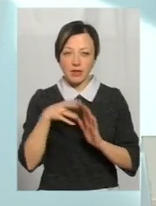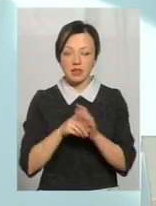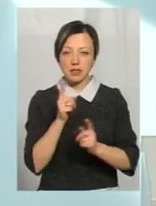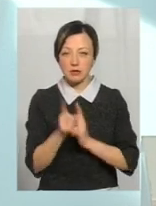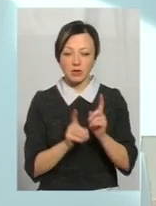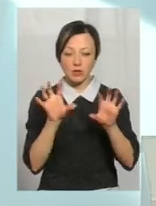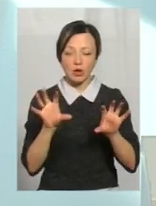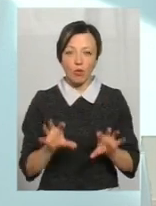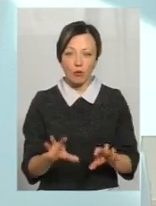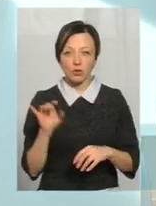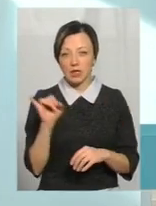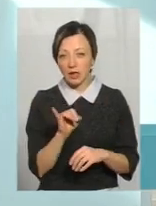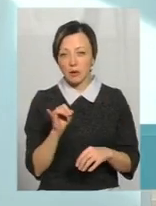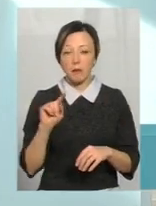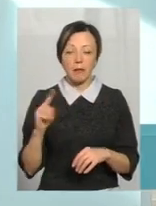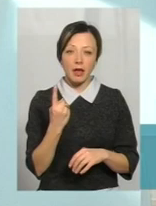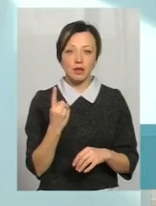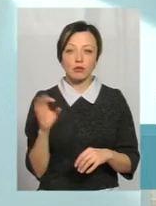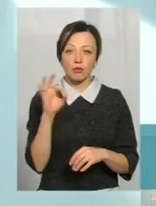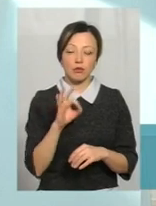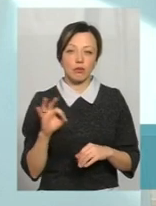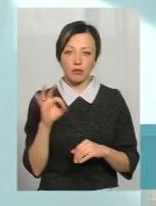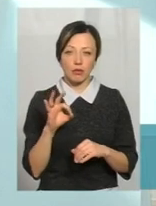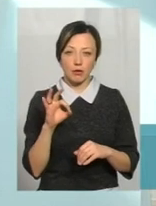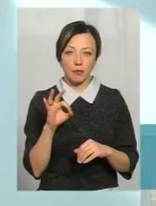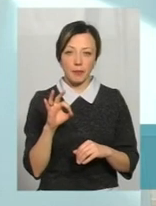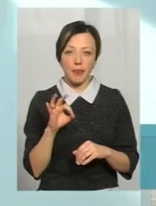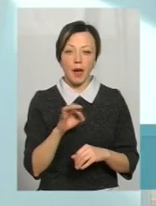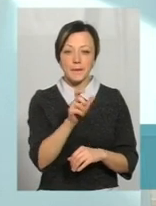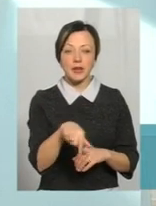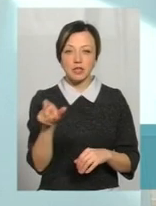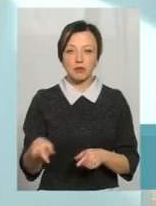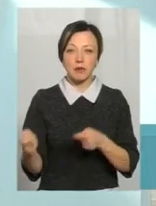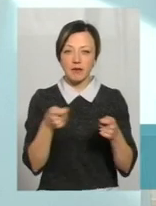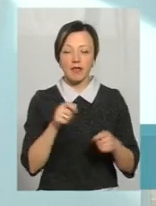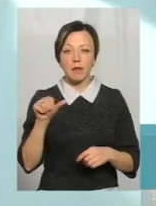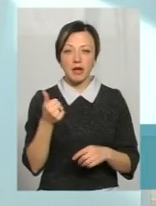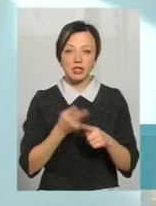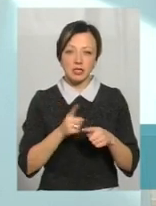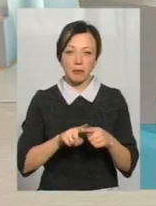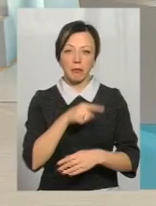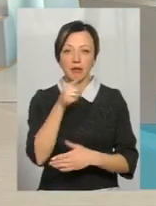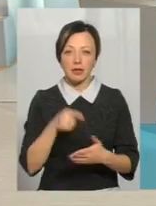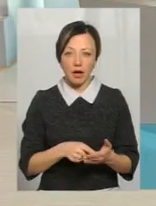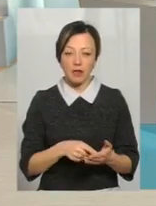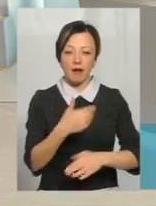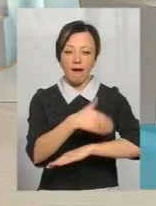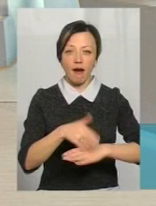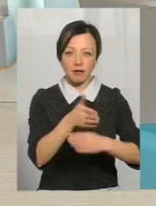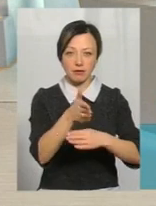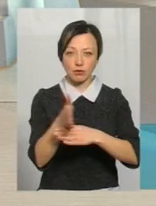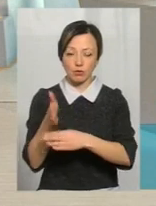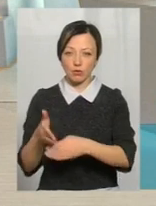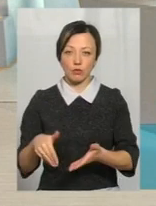законодавчих актів. саме перше, стосовно пасажирських перевезень, саме найперше – це питання адресної допомоги